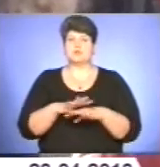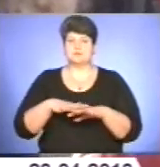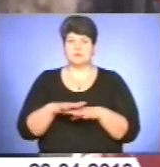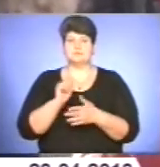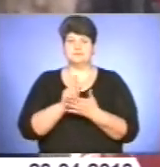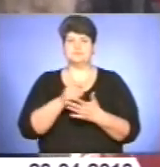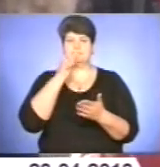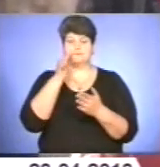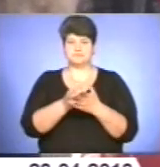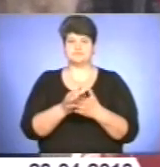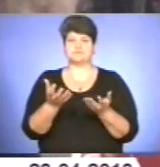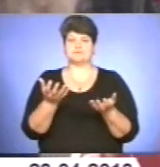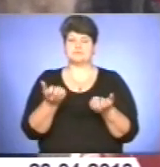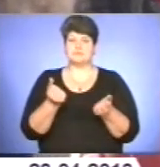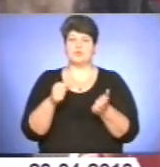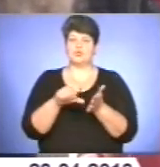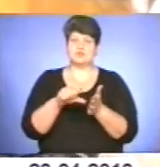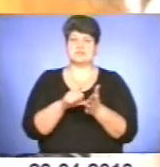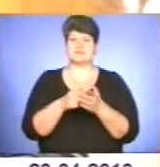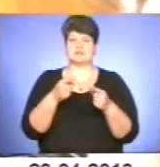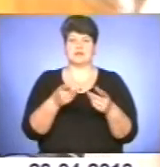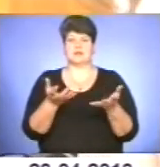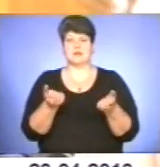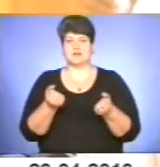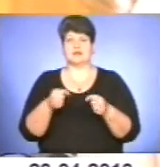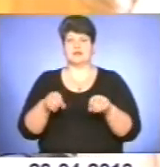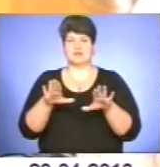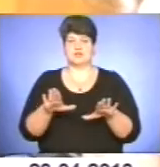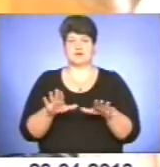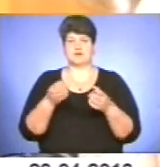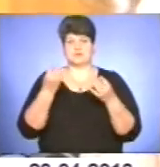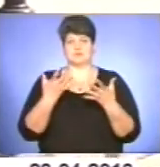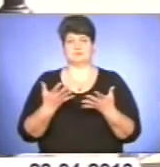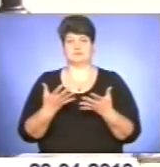підходити до участі в прийнятті тих чи інших рішень, а не імітувати свою діяльність.